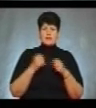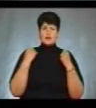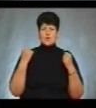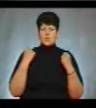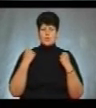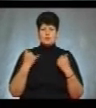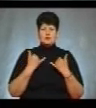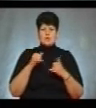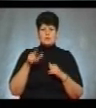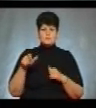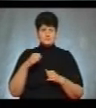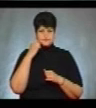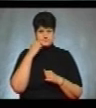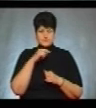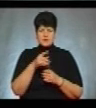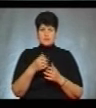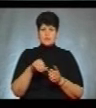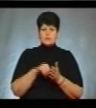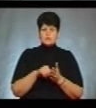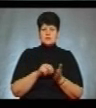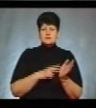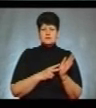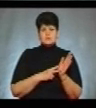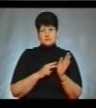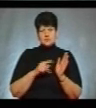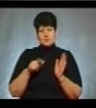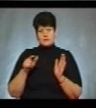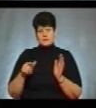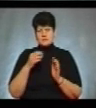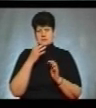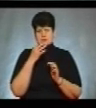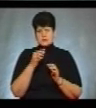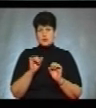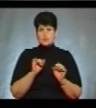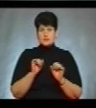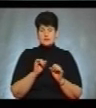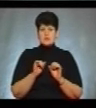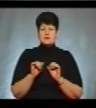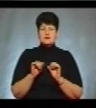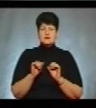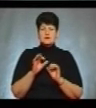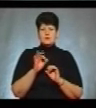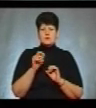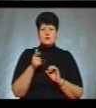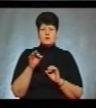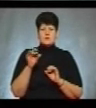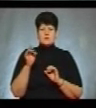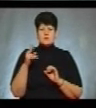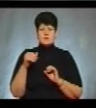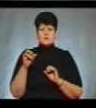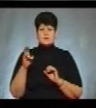похилого віку. У ній взяли участь сім осіб, повідомила координатор соціальної ініціативи «Єднання поколінь» Ольга Гордієнко.